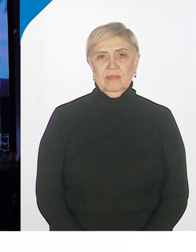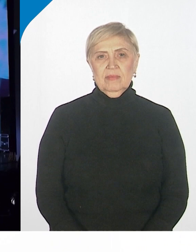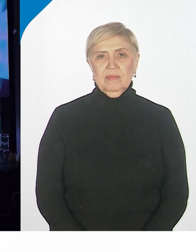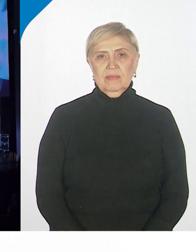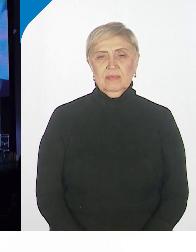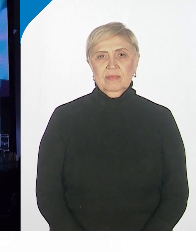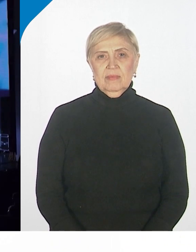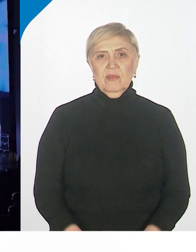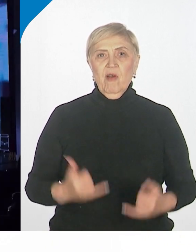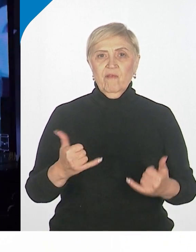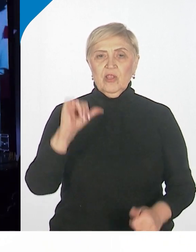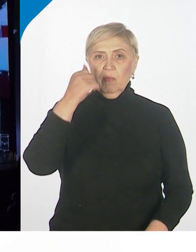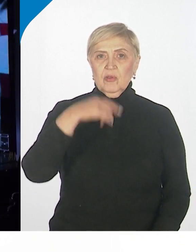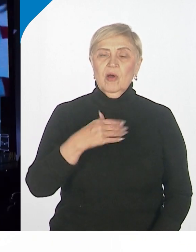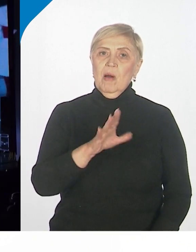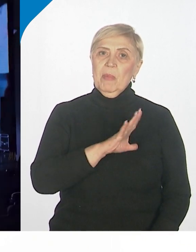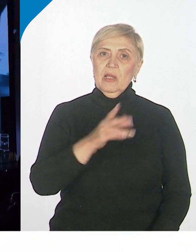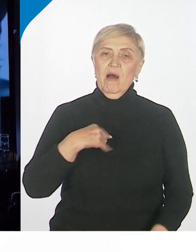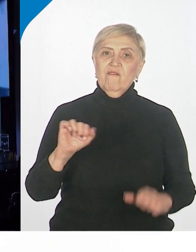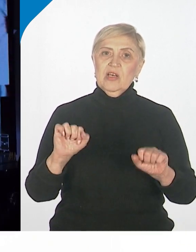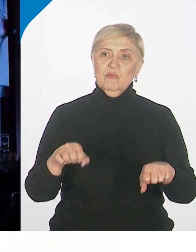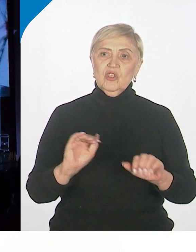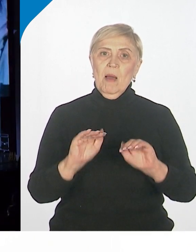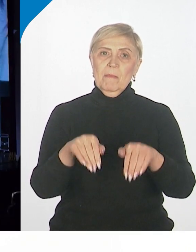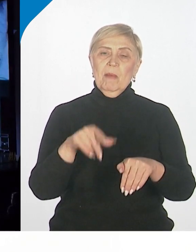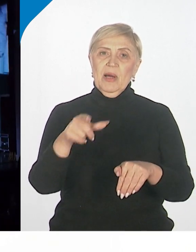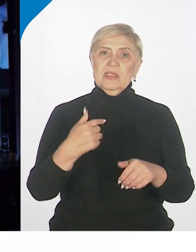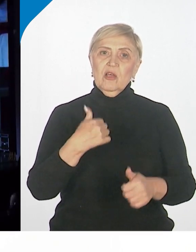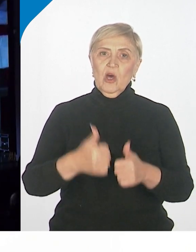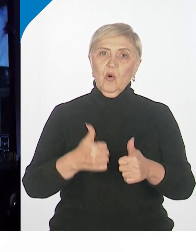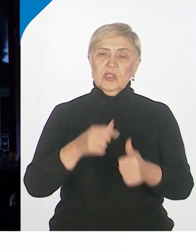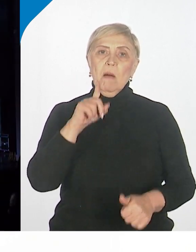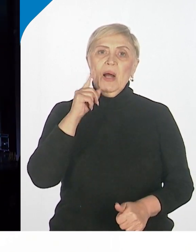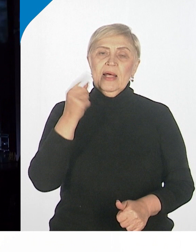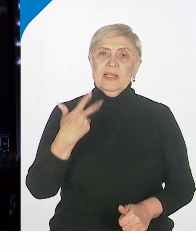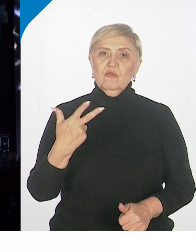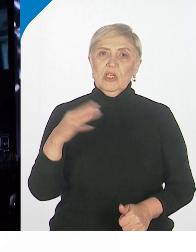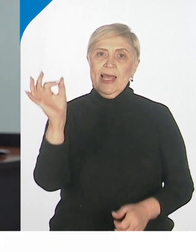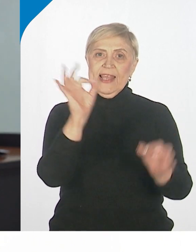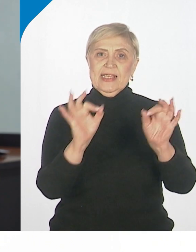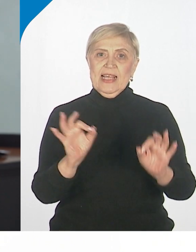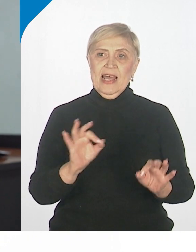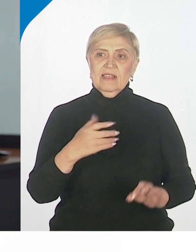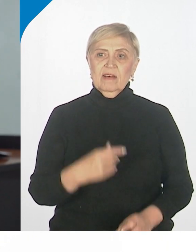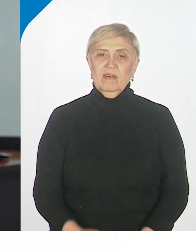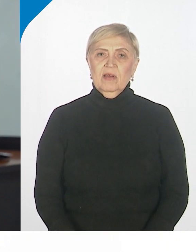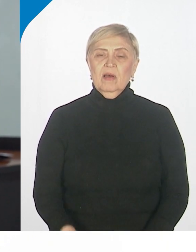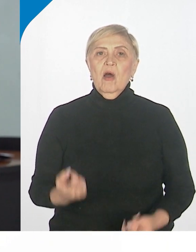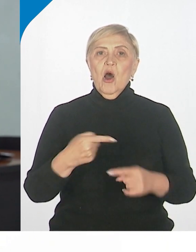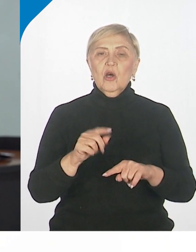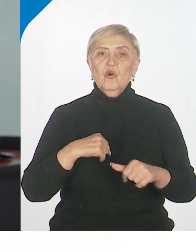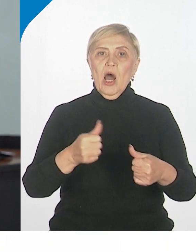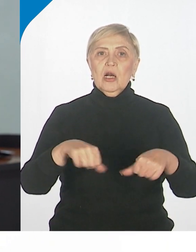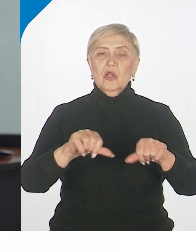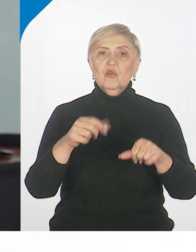В этом году у меня была возможность попасть на конкурс молодых дизайнеров трансформация который организует